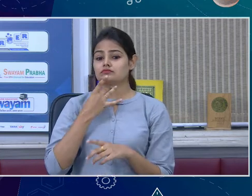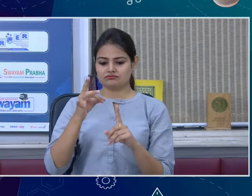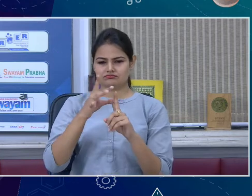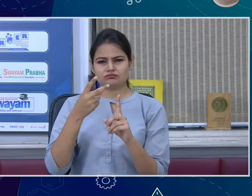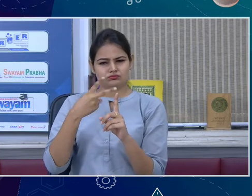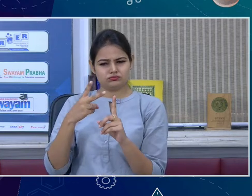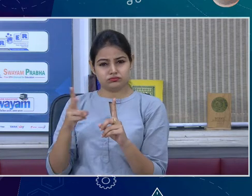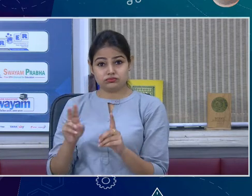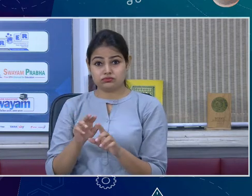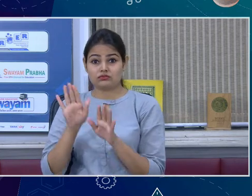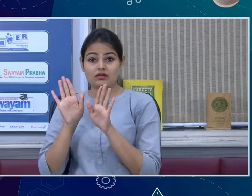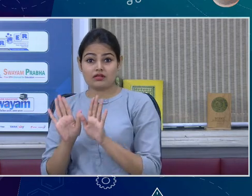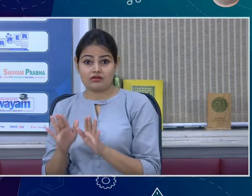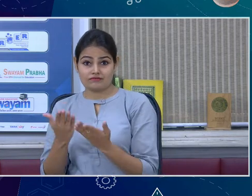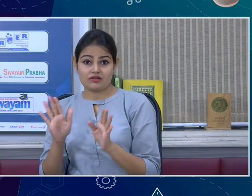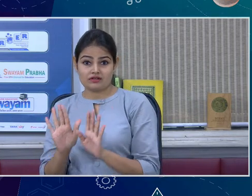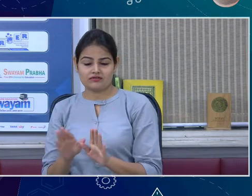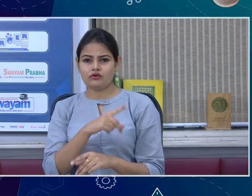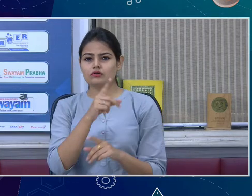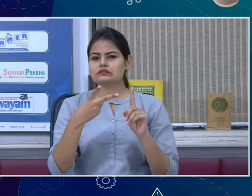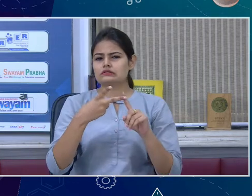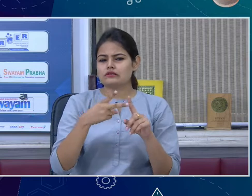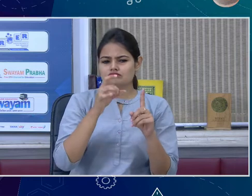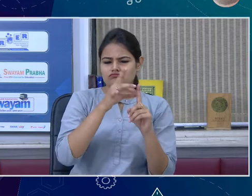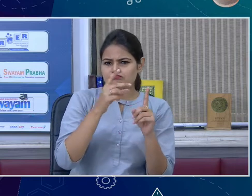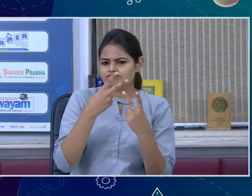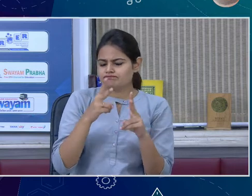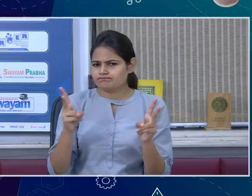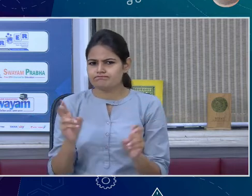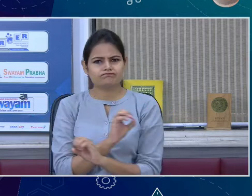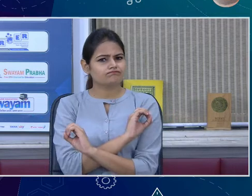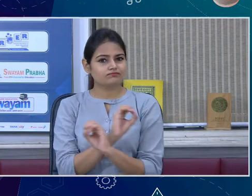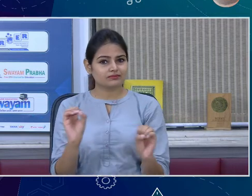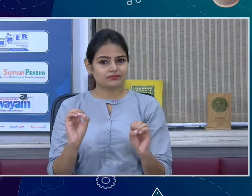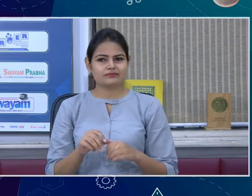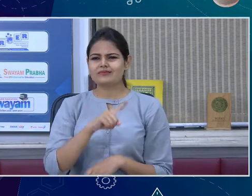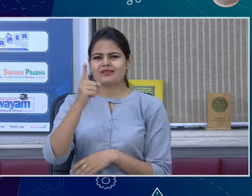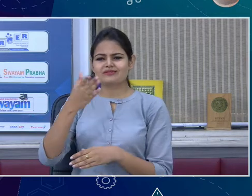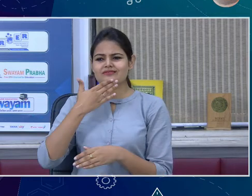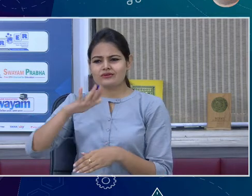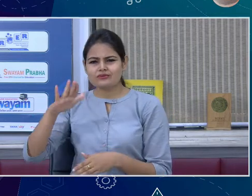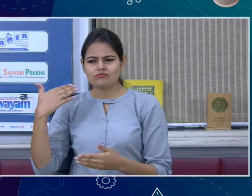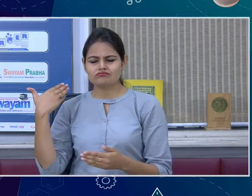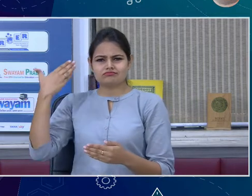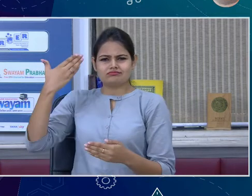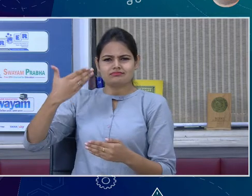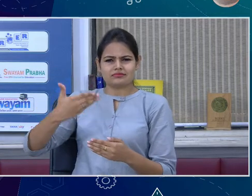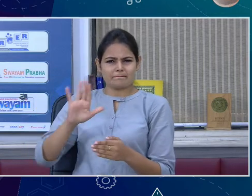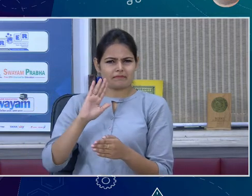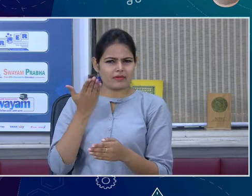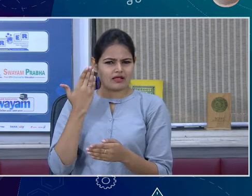class 10 तक class 8 में उनने metals and non-metals को लेकर काफी कुछ पढ़ रखा है but we are going to extend the understanding further